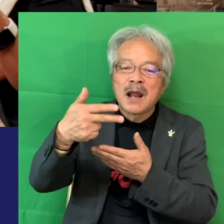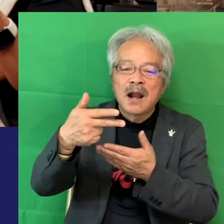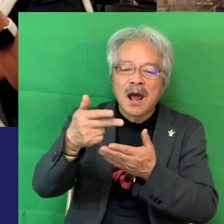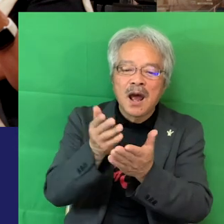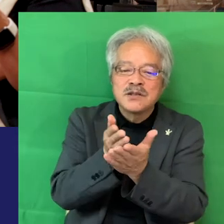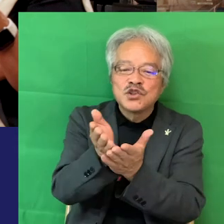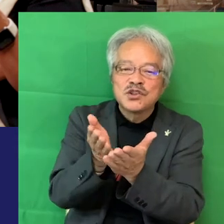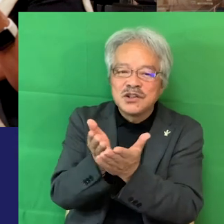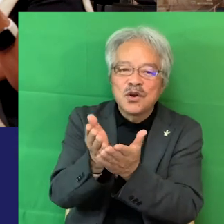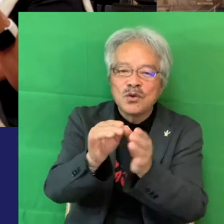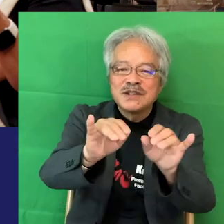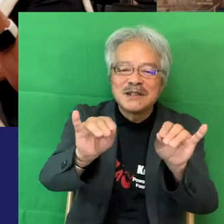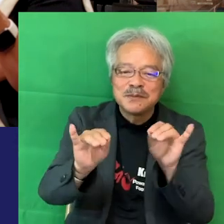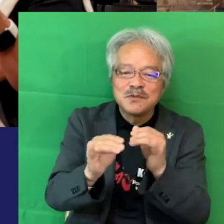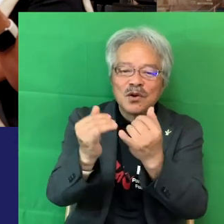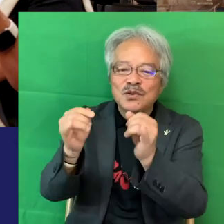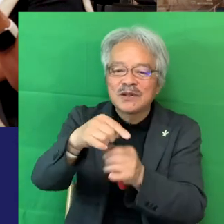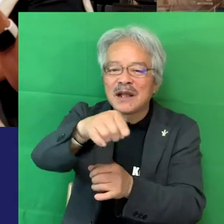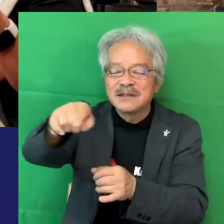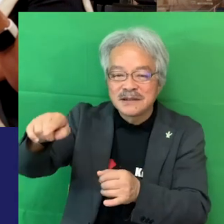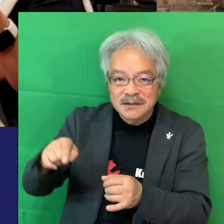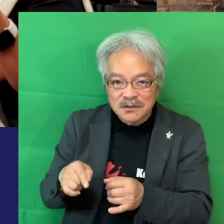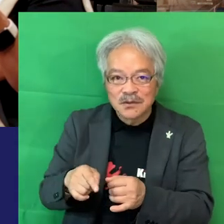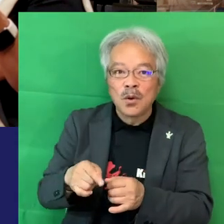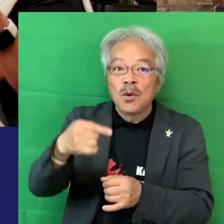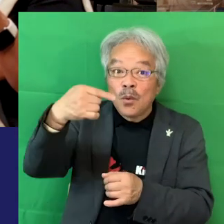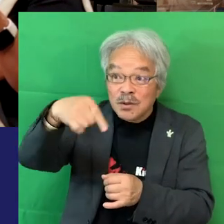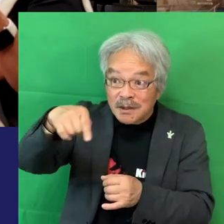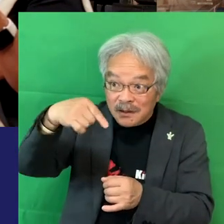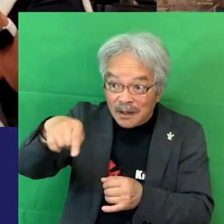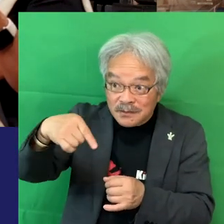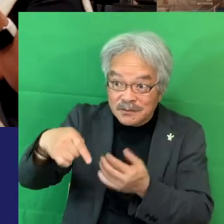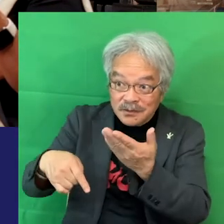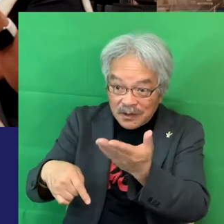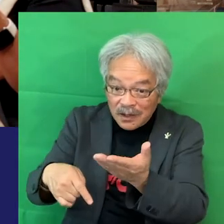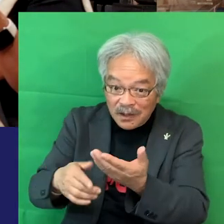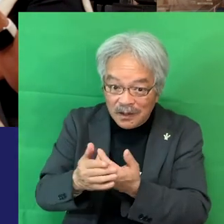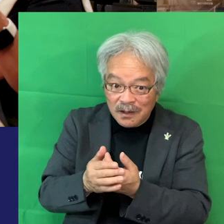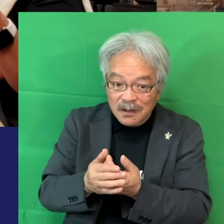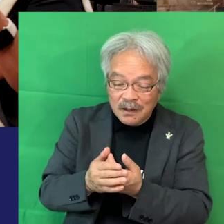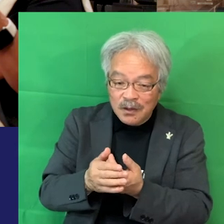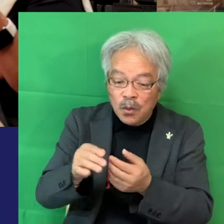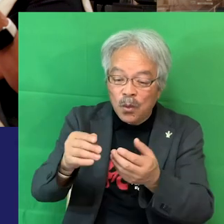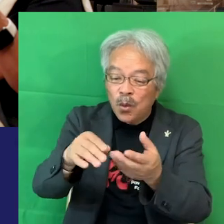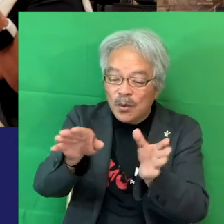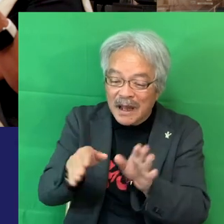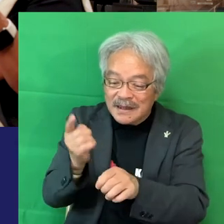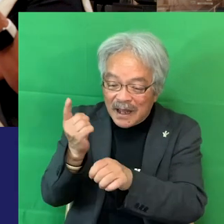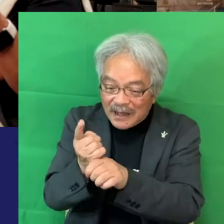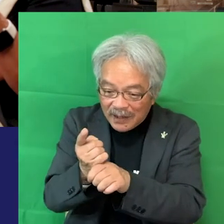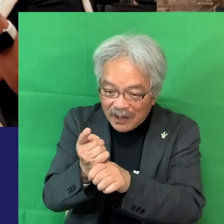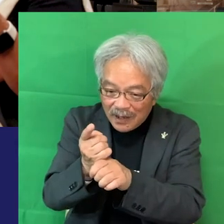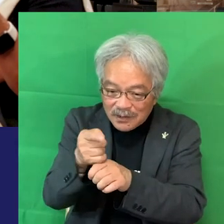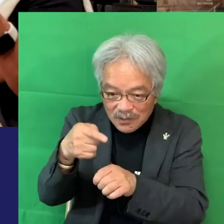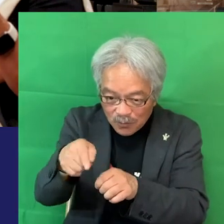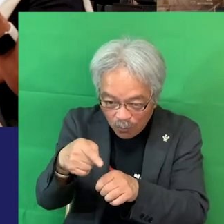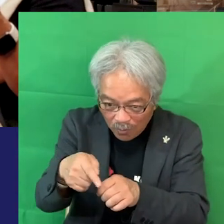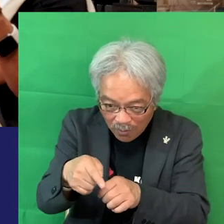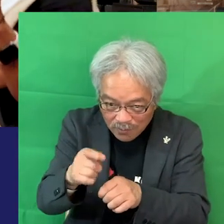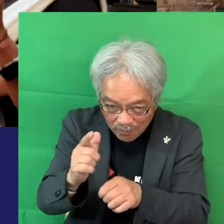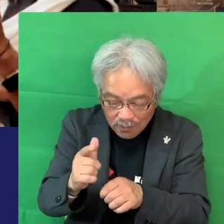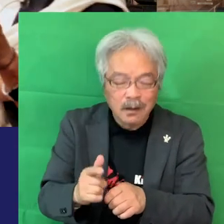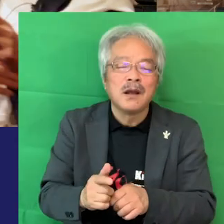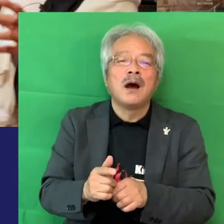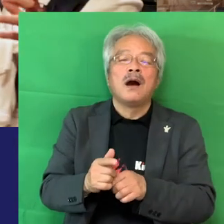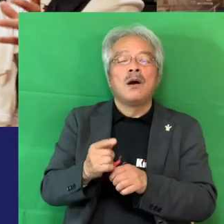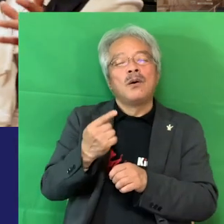ームの人たちを全部こう教えたりするわけですかこの団体だけとかこう教える